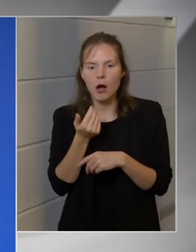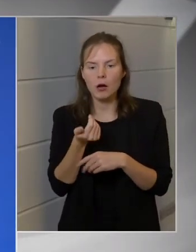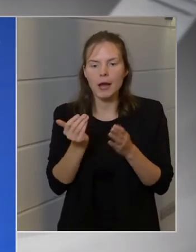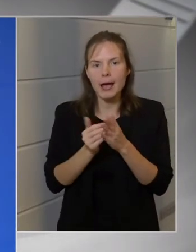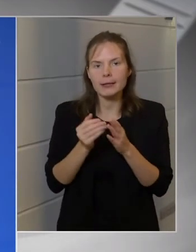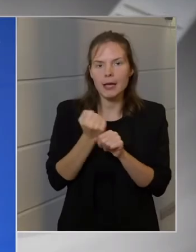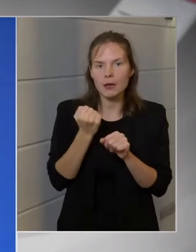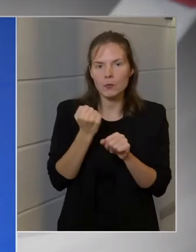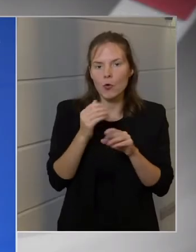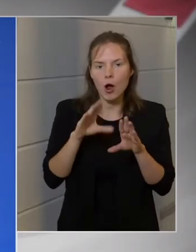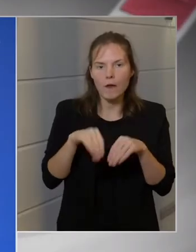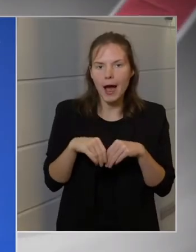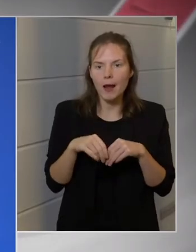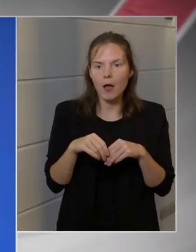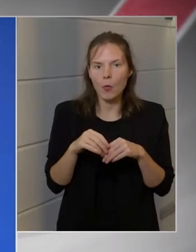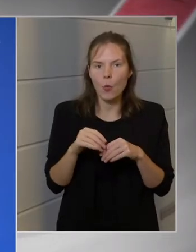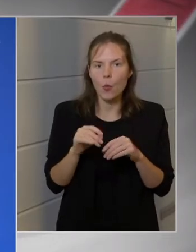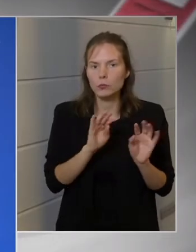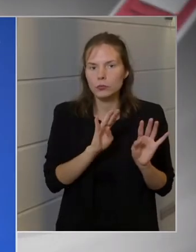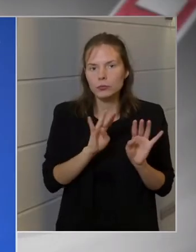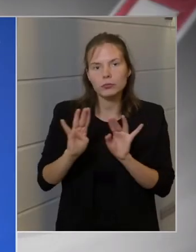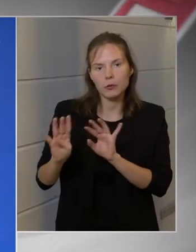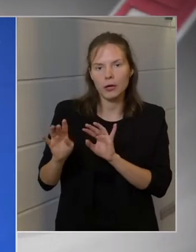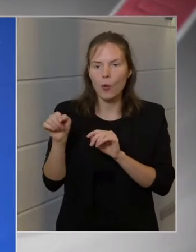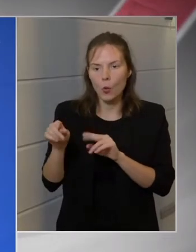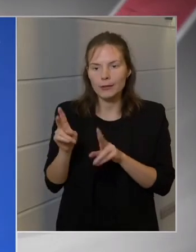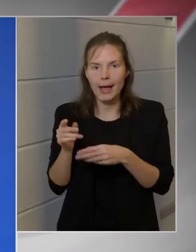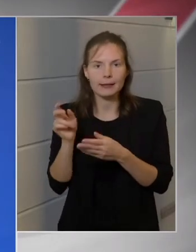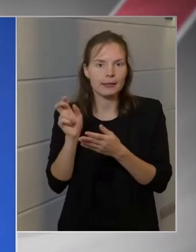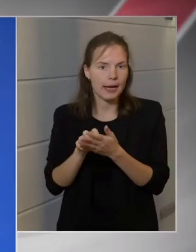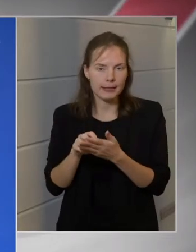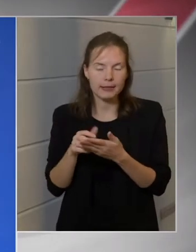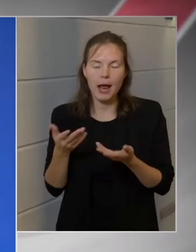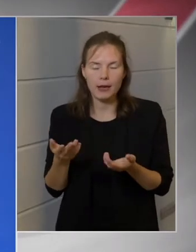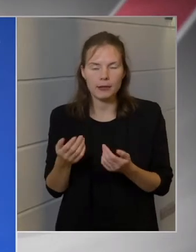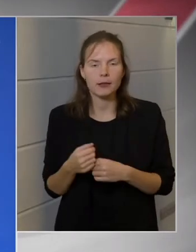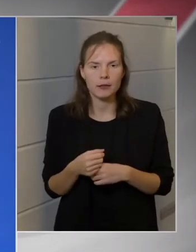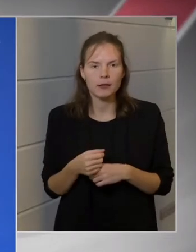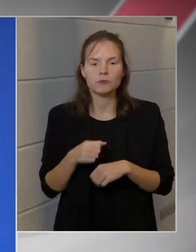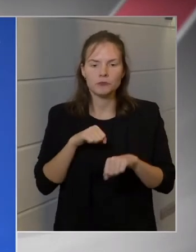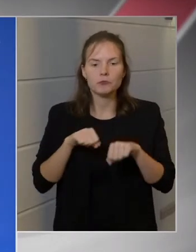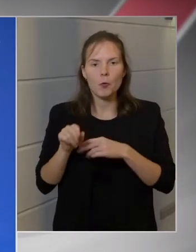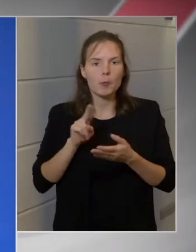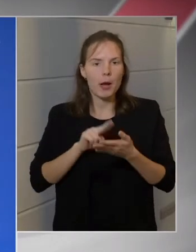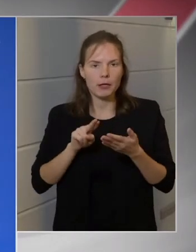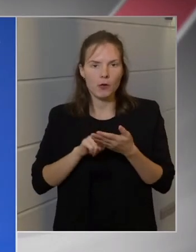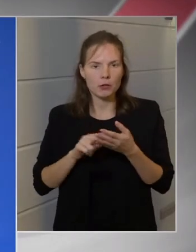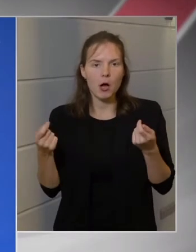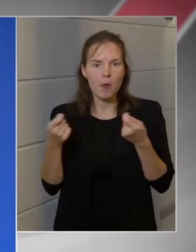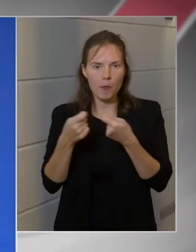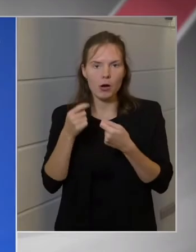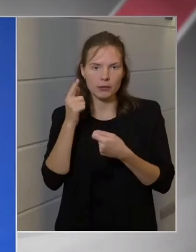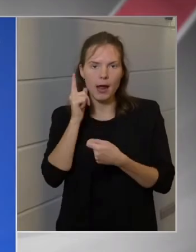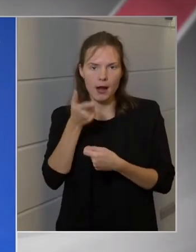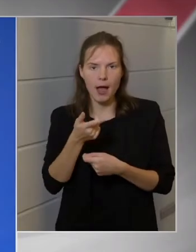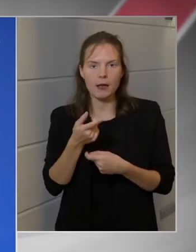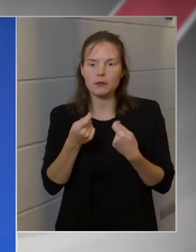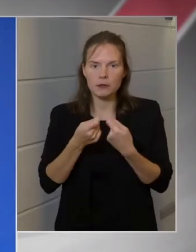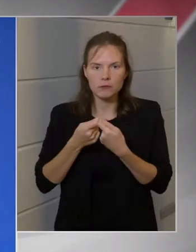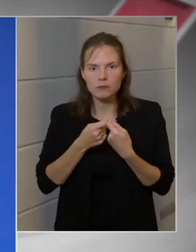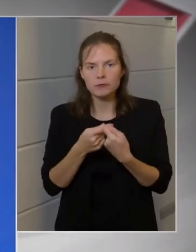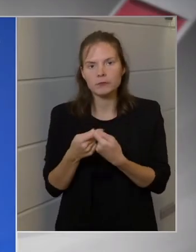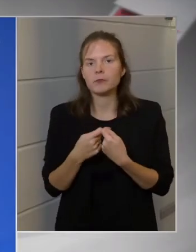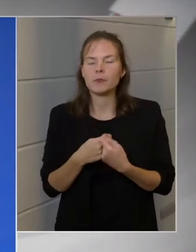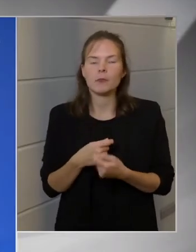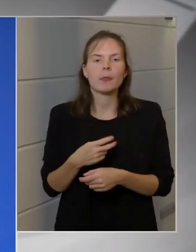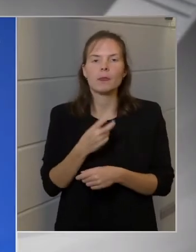soron kívül oltjuk, és a regisztrációt is ott meg lehet csinálni, ilyenekben a kormányhivatalok partnerek lesznek, és György István